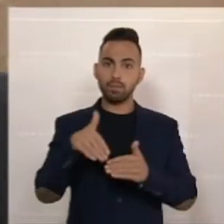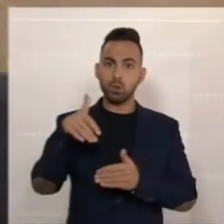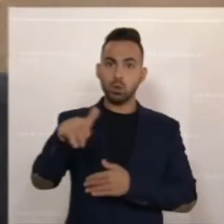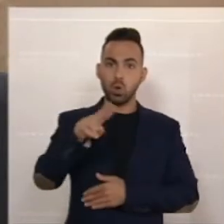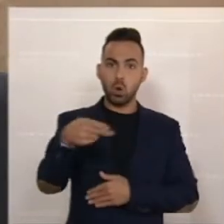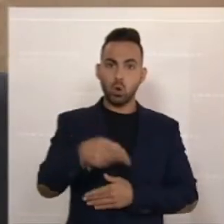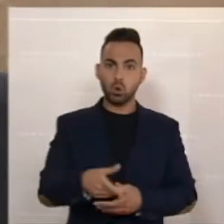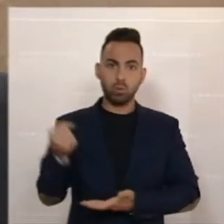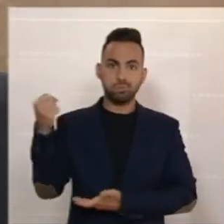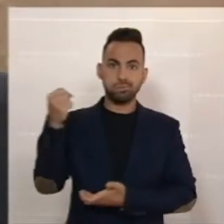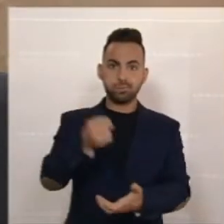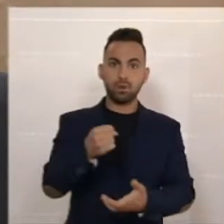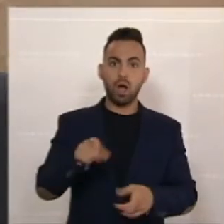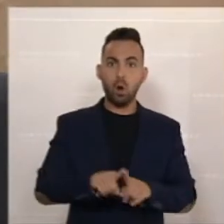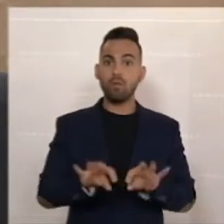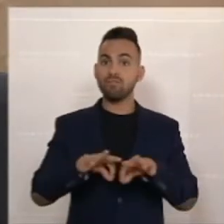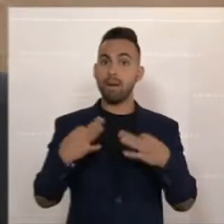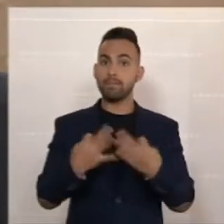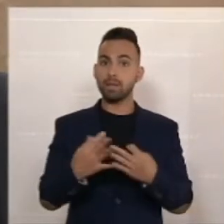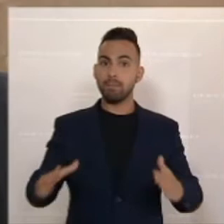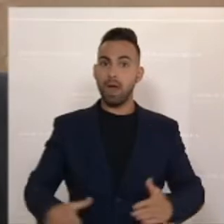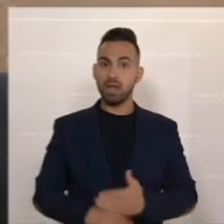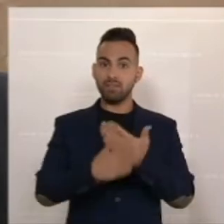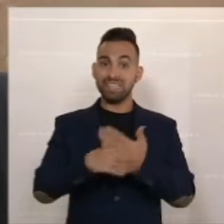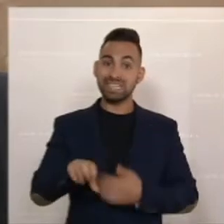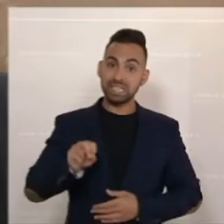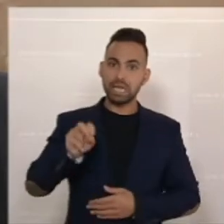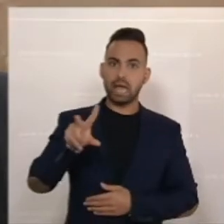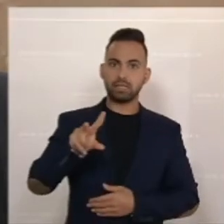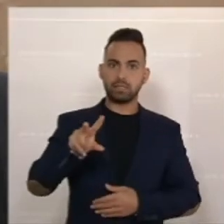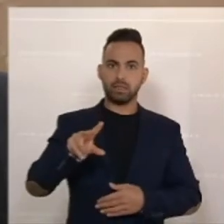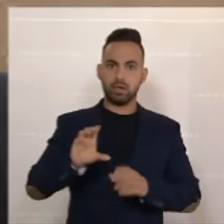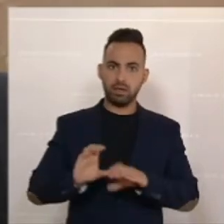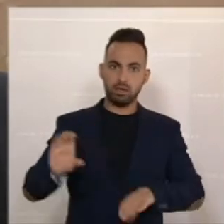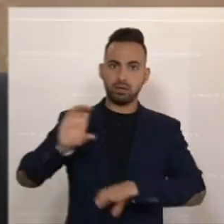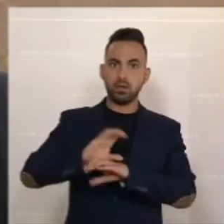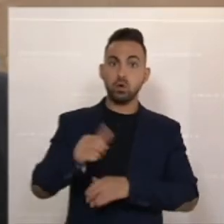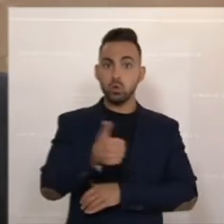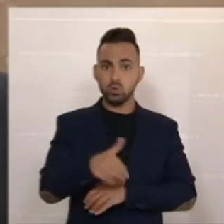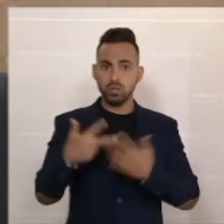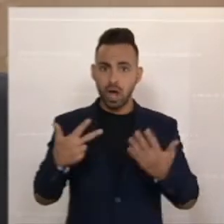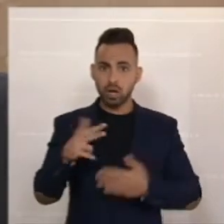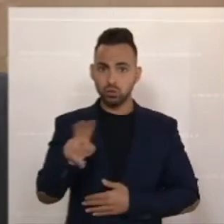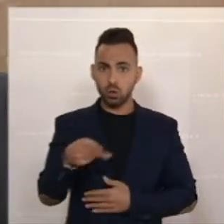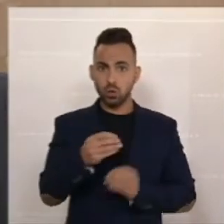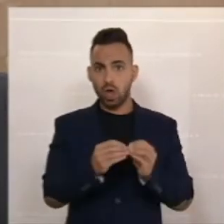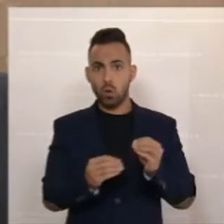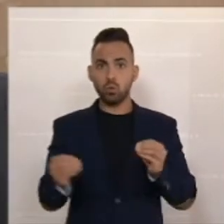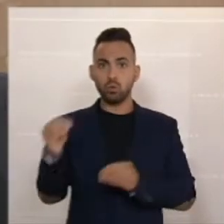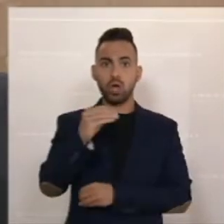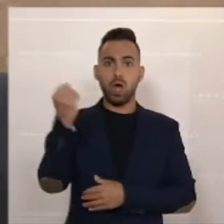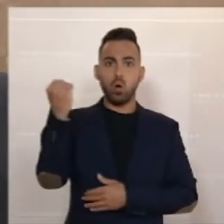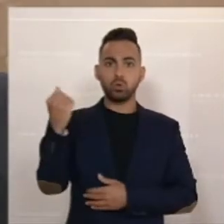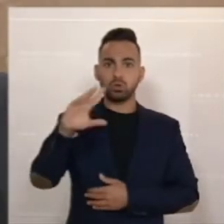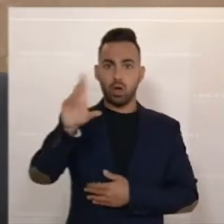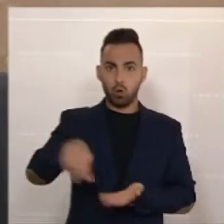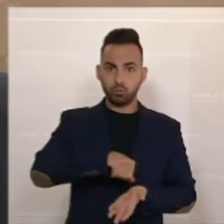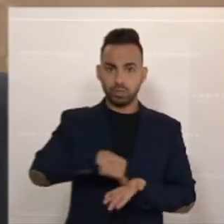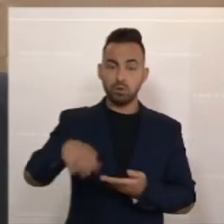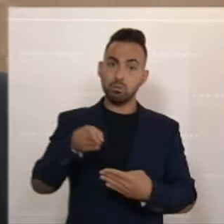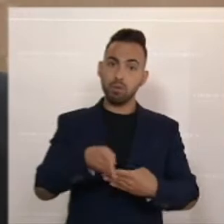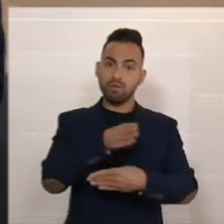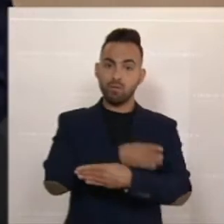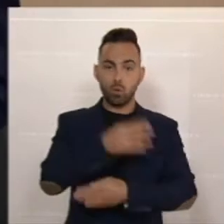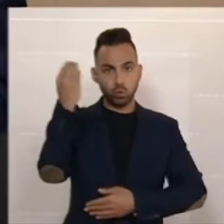Familienbeihilfe, die 13. Familienbeihilfe ins Leben rufen und die noch dazu erhöht mit 180 Euro, die im August ausbezahlt wird, eben vor dem